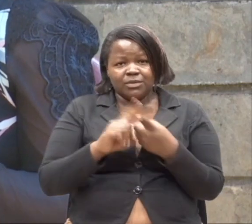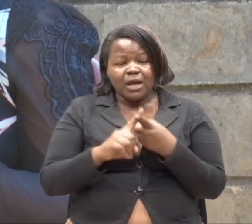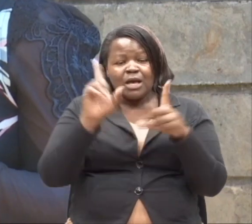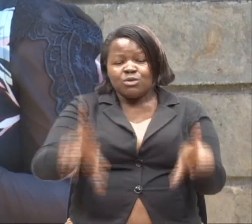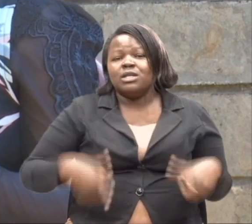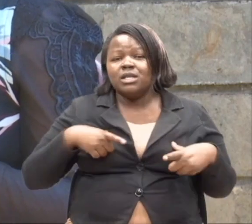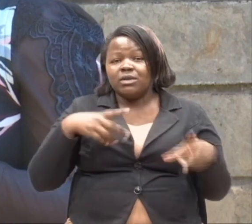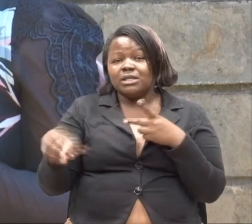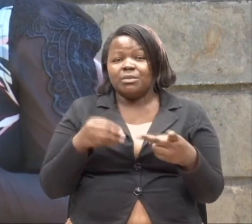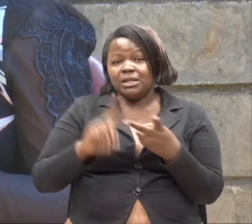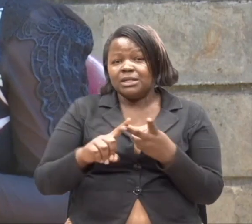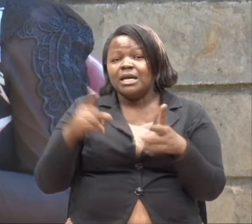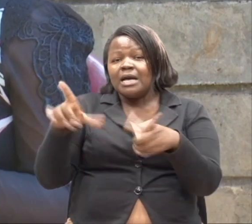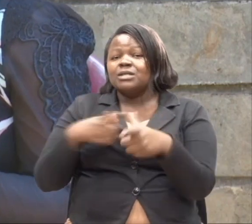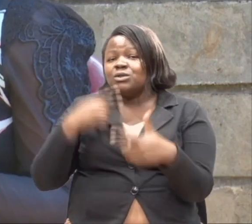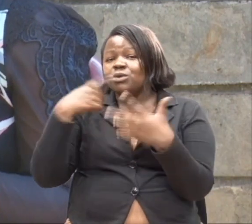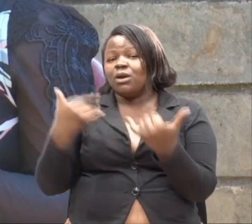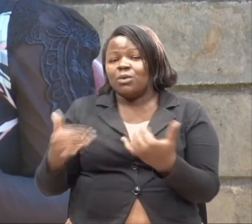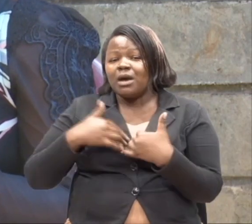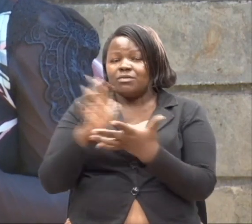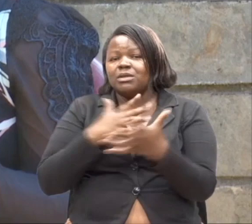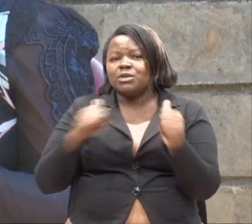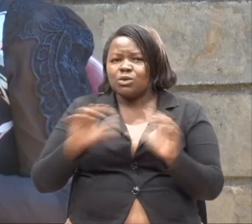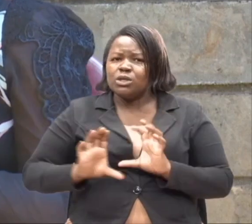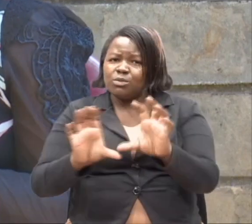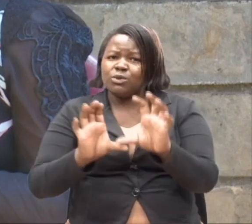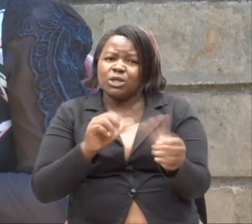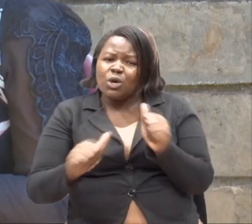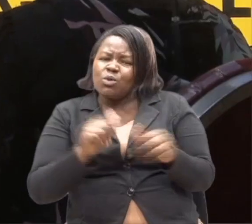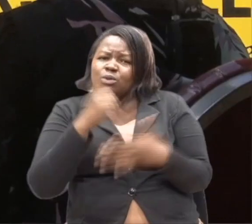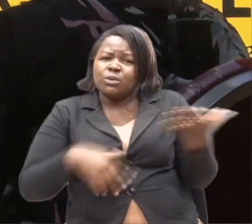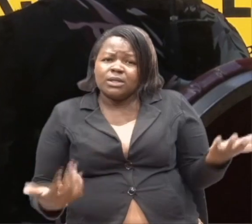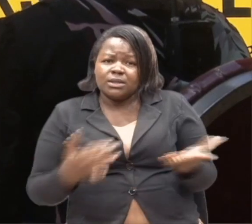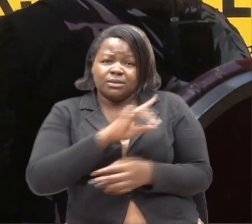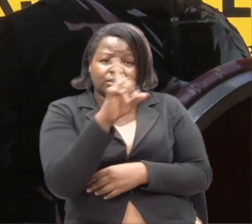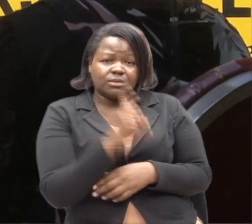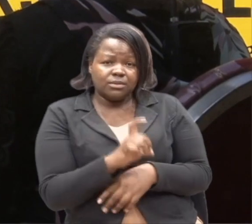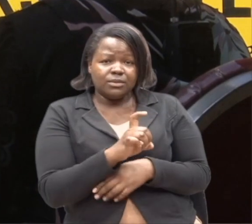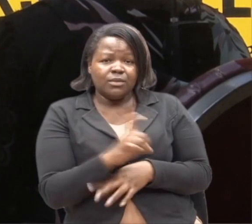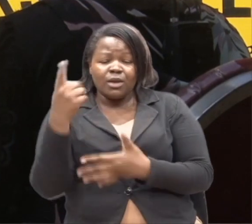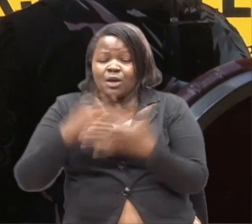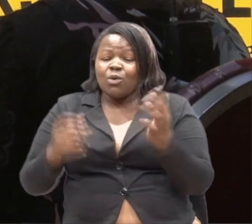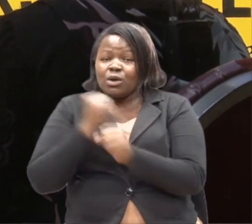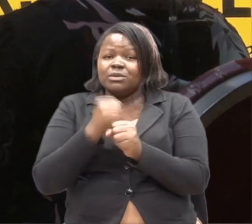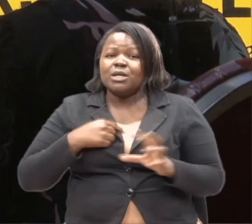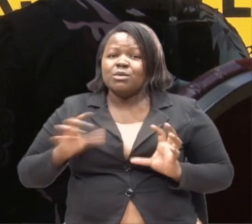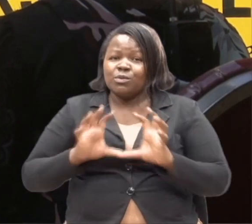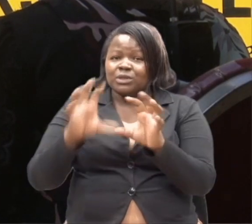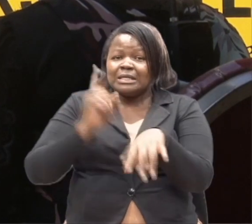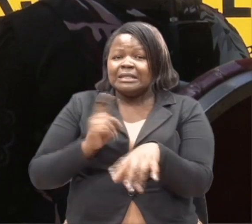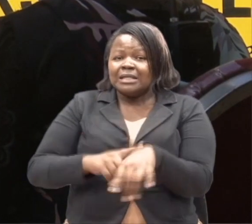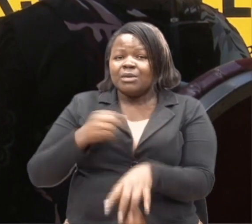na hali ulemavu. Hivyo basi, kuna kile ambacho kile kuskumia ni kipi hasi. Kile kile niskumia ni ya kwamba. Niripo kuja